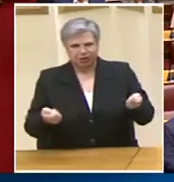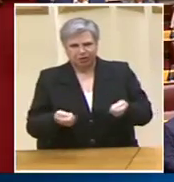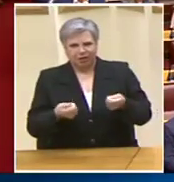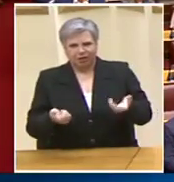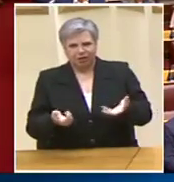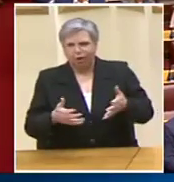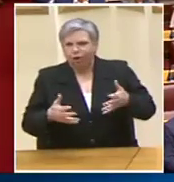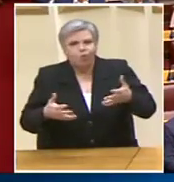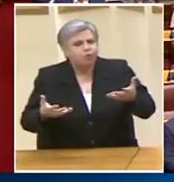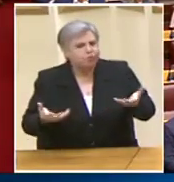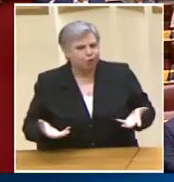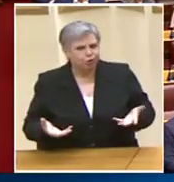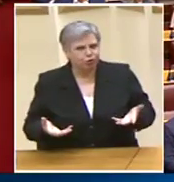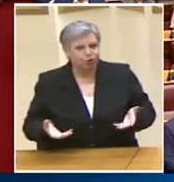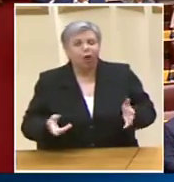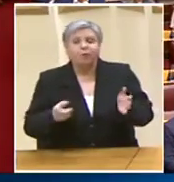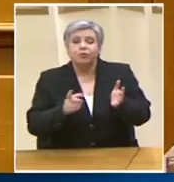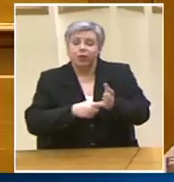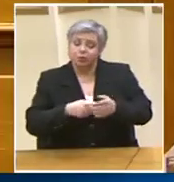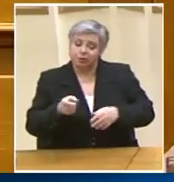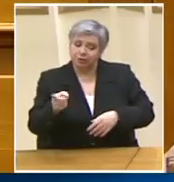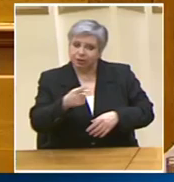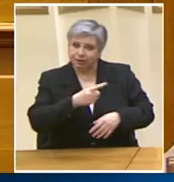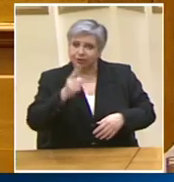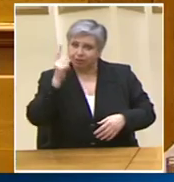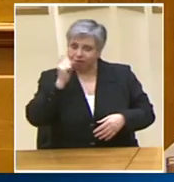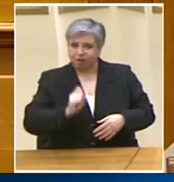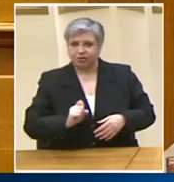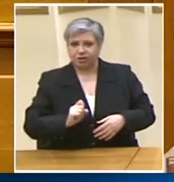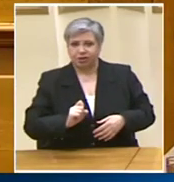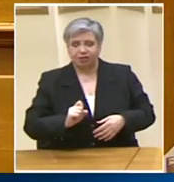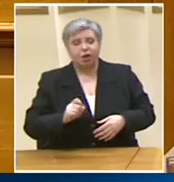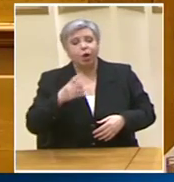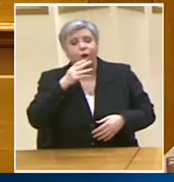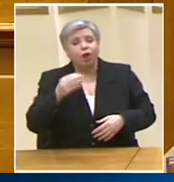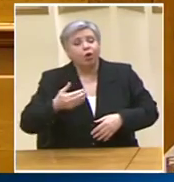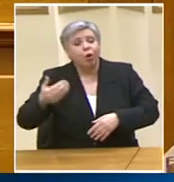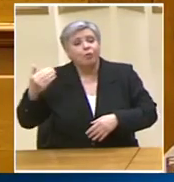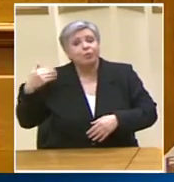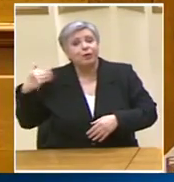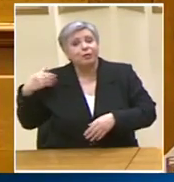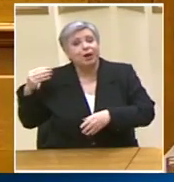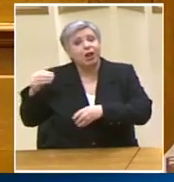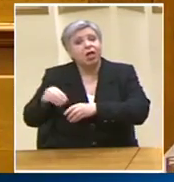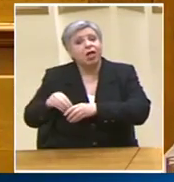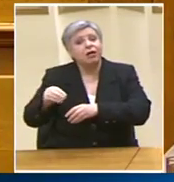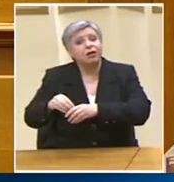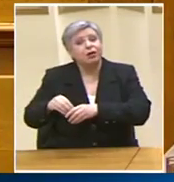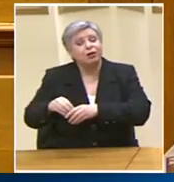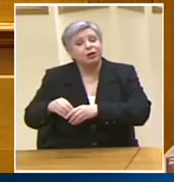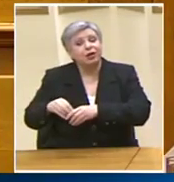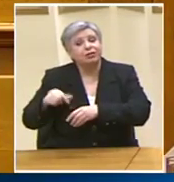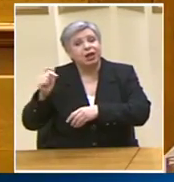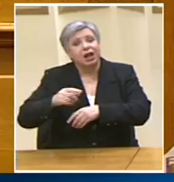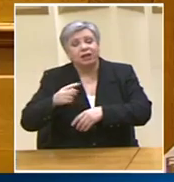Σας το λέω να το γνωρίζετε Διότι είχατε βγει προεκλογικά και είπατε Ότι την πρώτη εβδομάδα θα ξεκινήσουν οι πουλτώζες